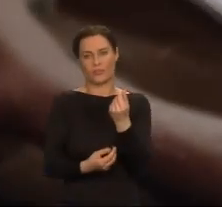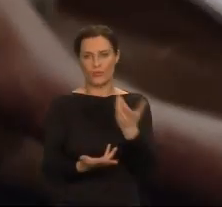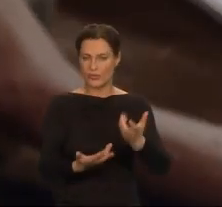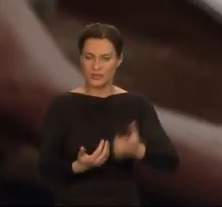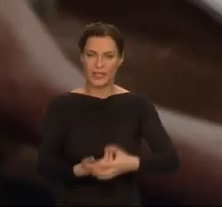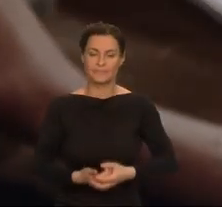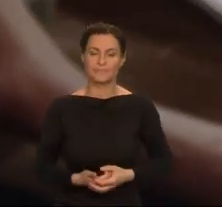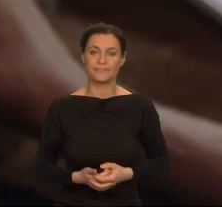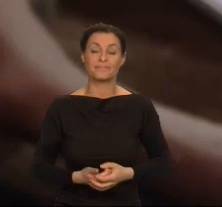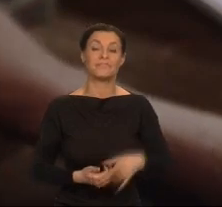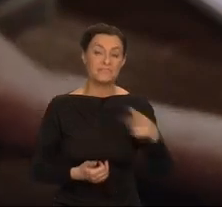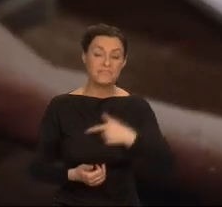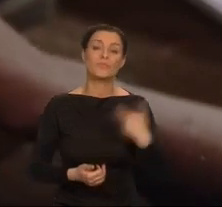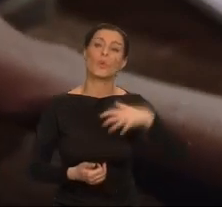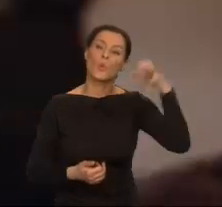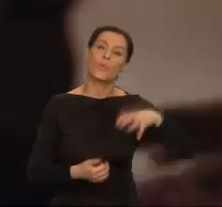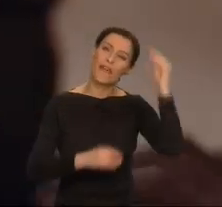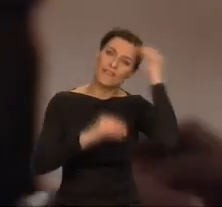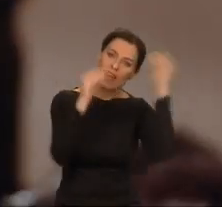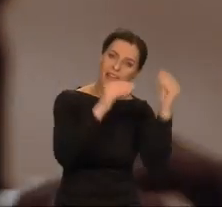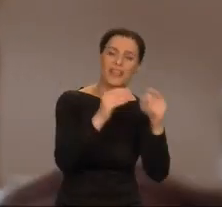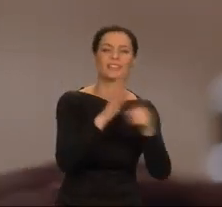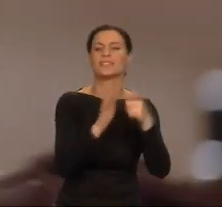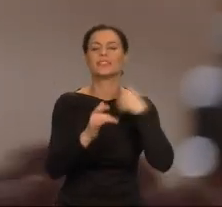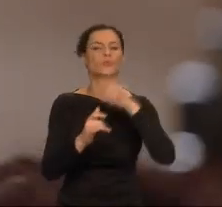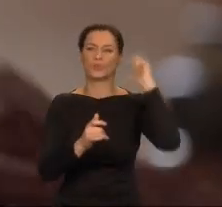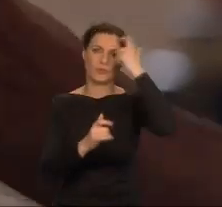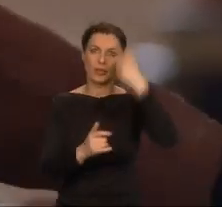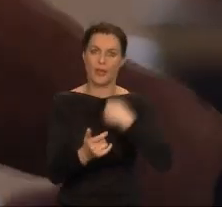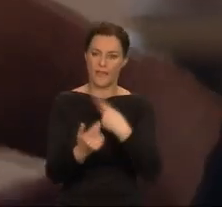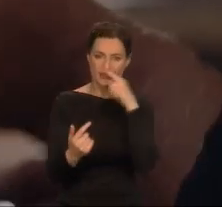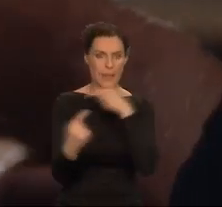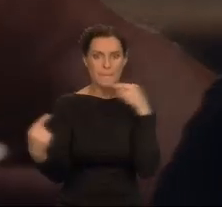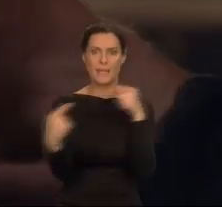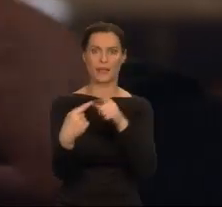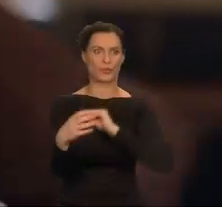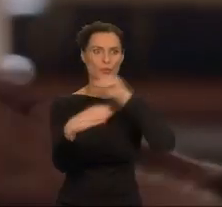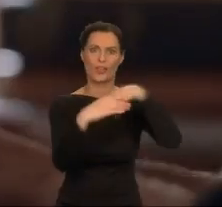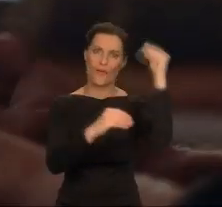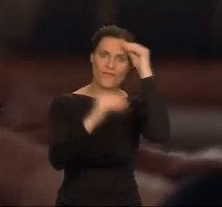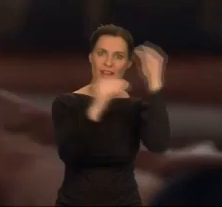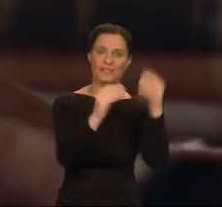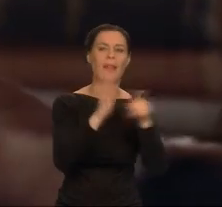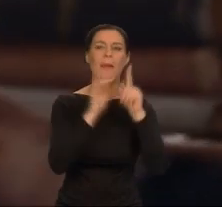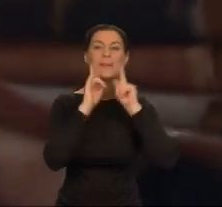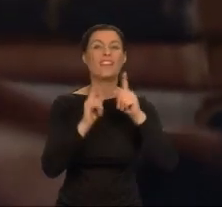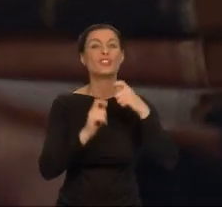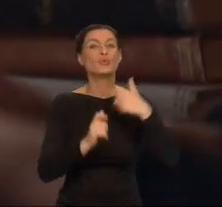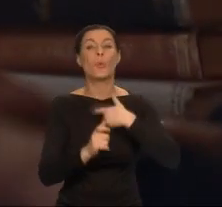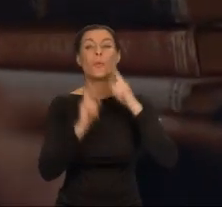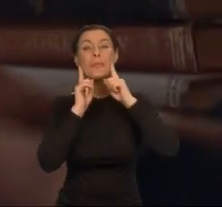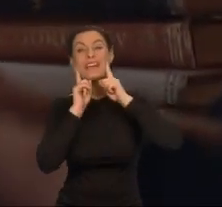W fantasy i science fiction zobaczyłam gatunek definiujący moją twórczość, która nigdy nie była realistyczna.